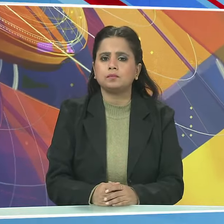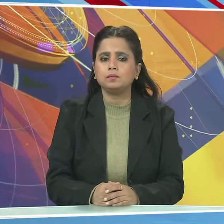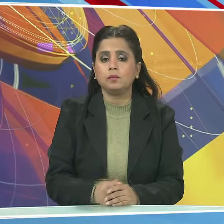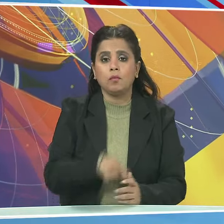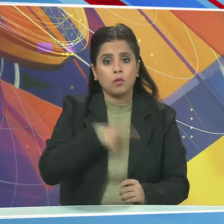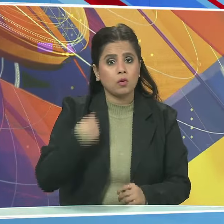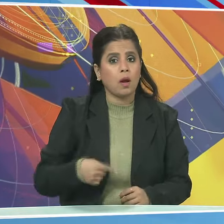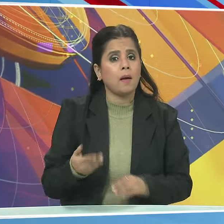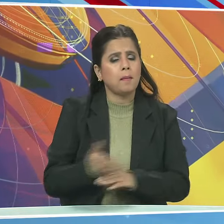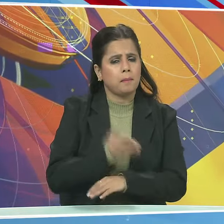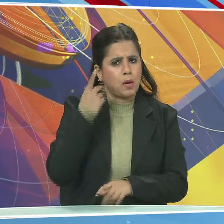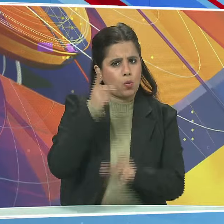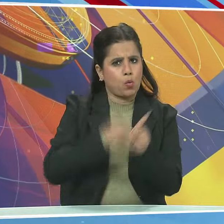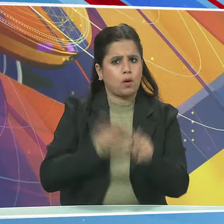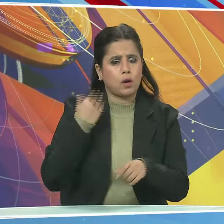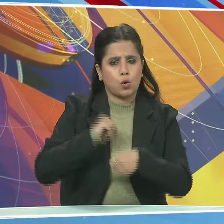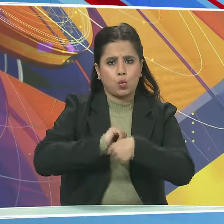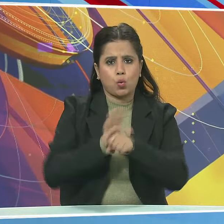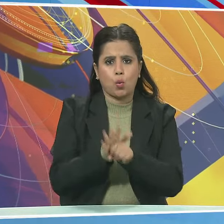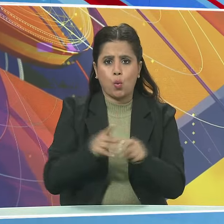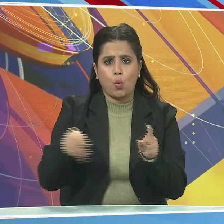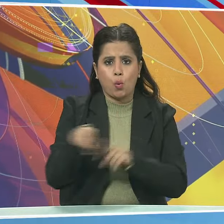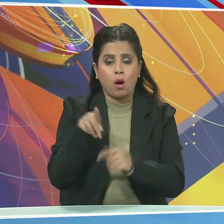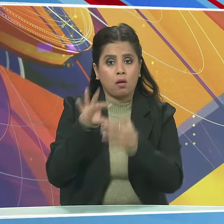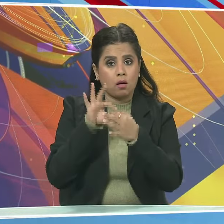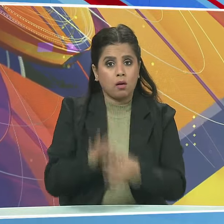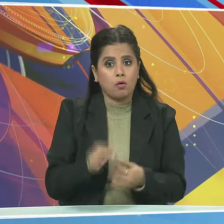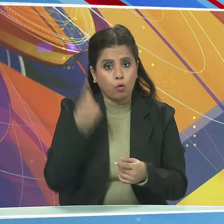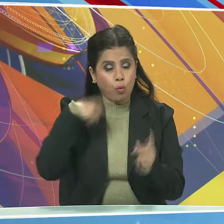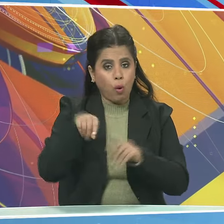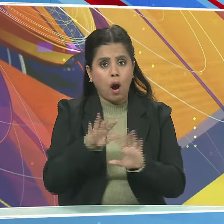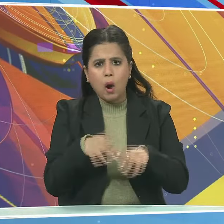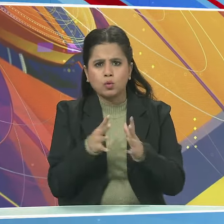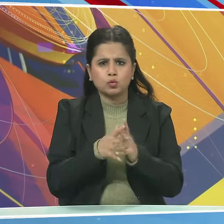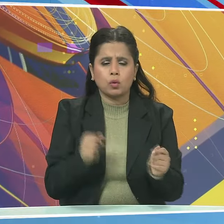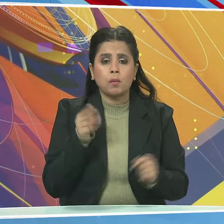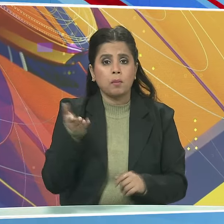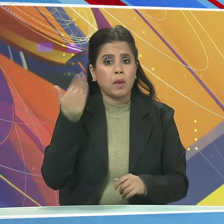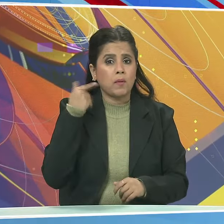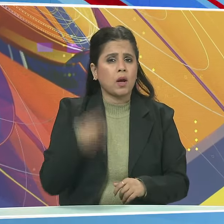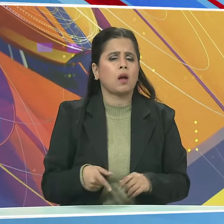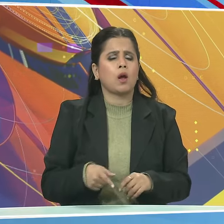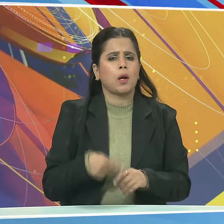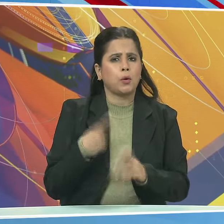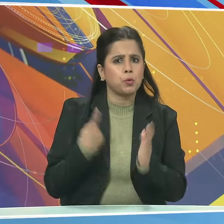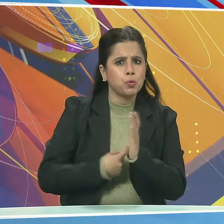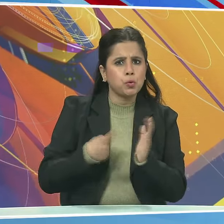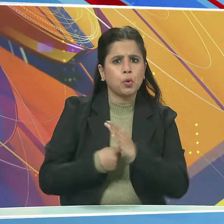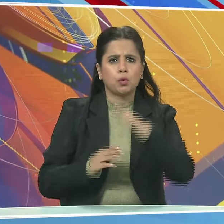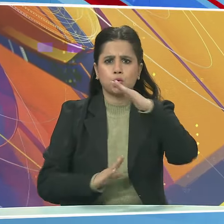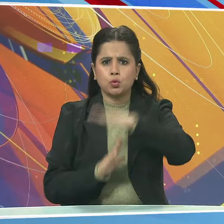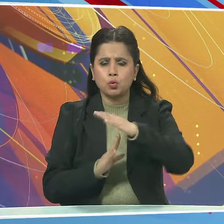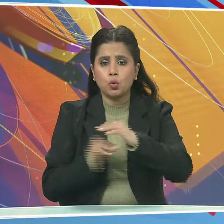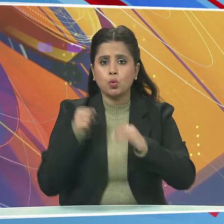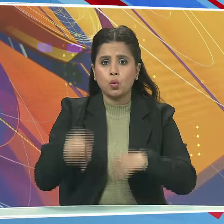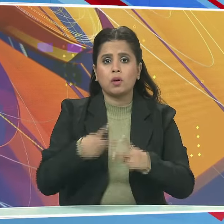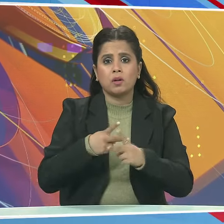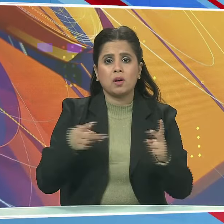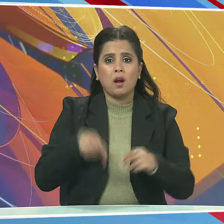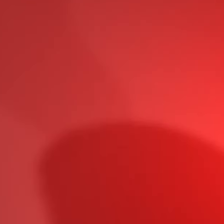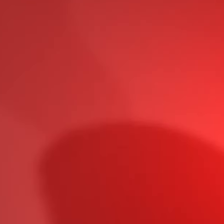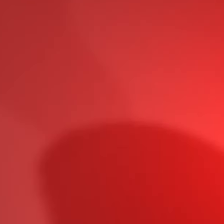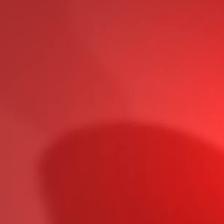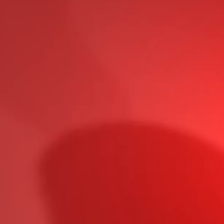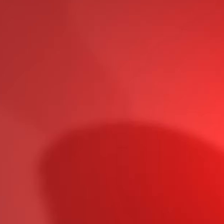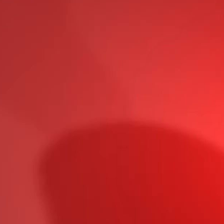चीन में पिछले साल कोरोना वाइरस से निपटने के लिए लगाई गई पाबंदियों और रियल एस्टेट मंदी के